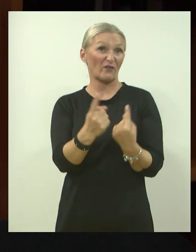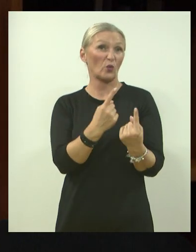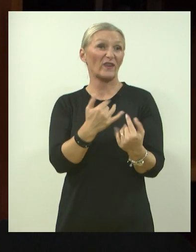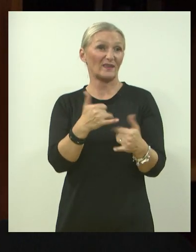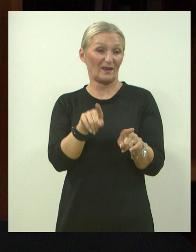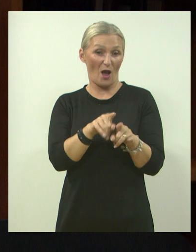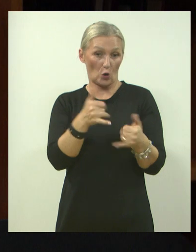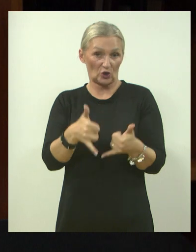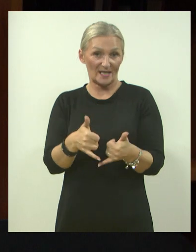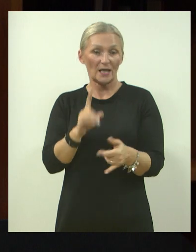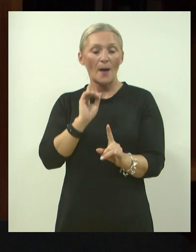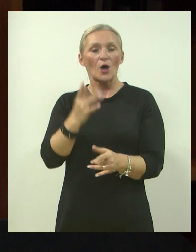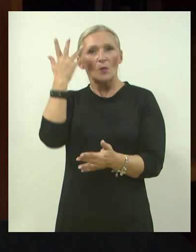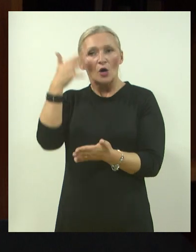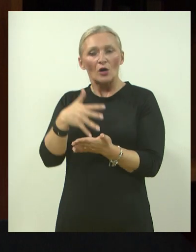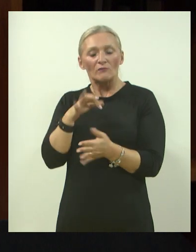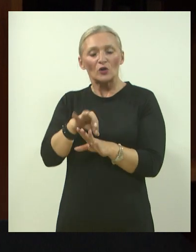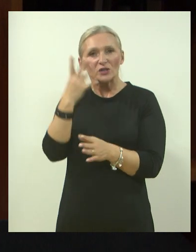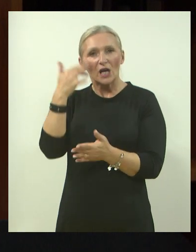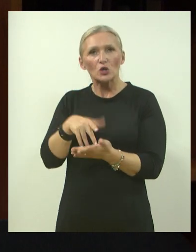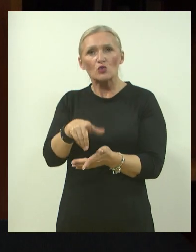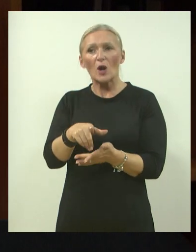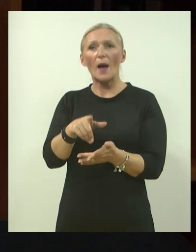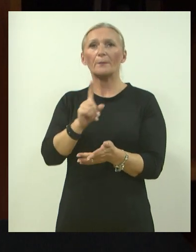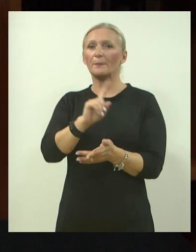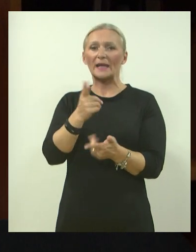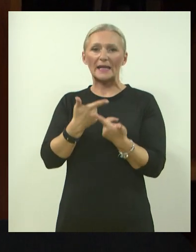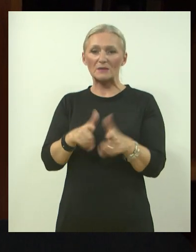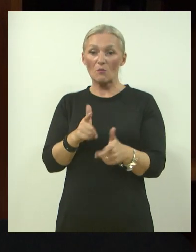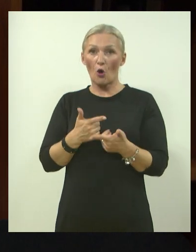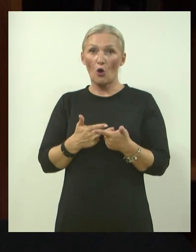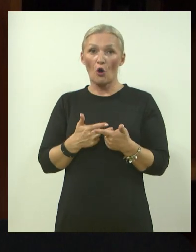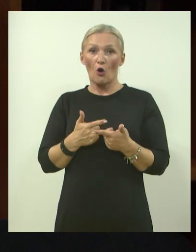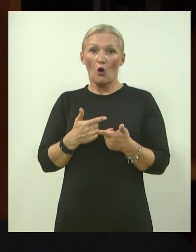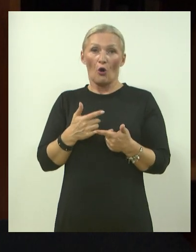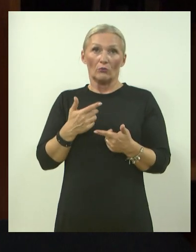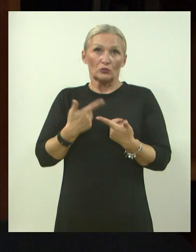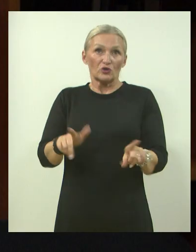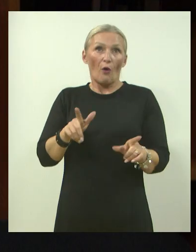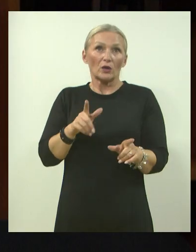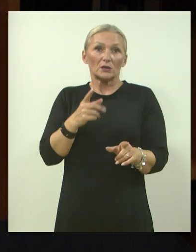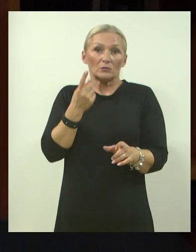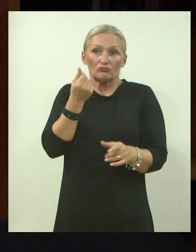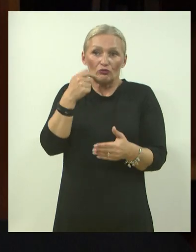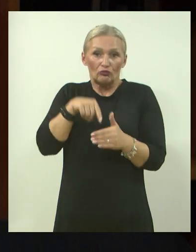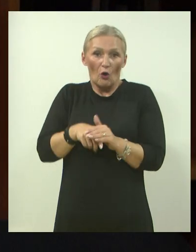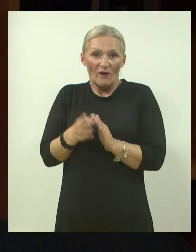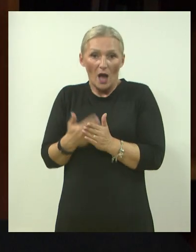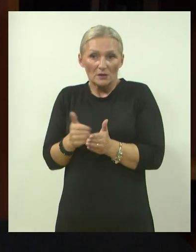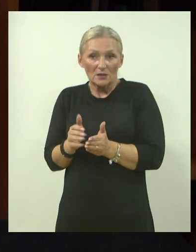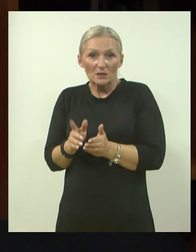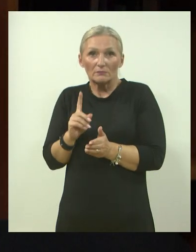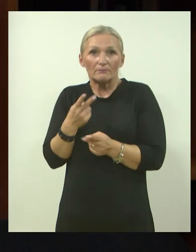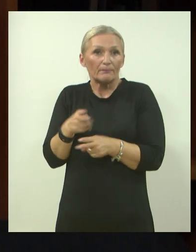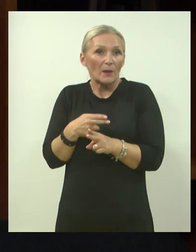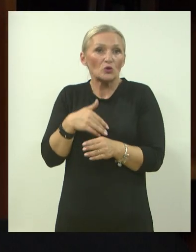A moramo voditi o tome računa jer apsolutno ne smijemo sebi dozvoliti neke financijske dubioze jer naprosto nećemo ih